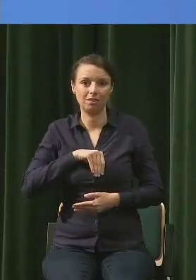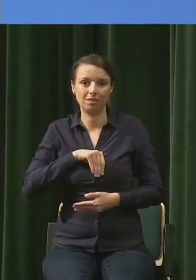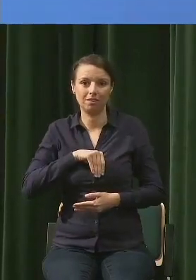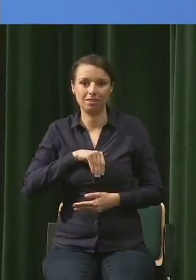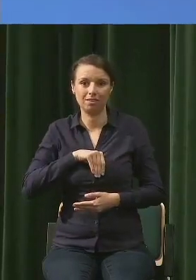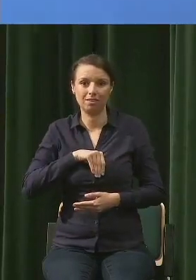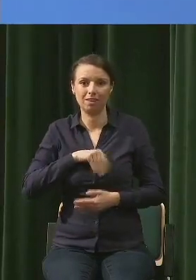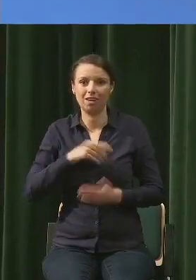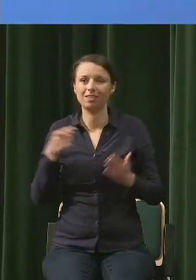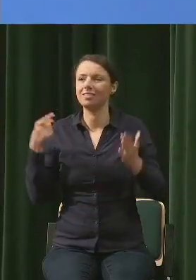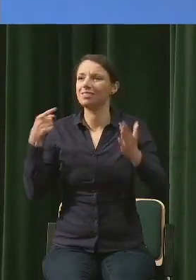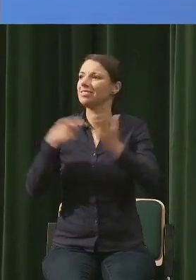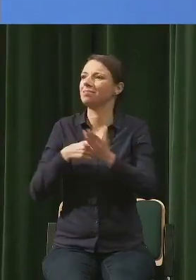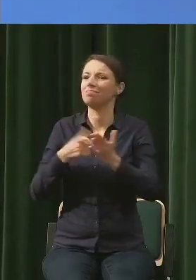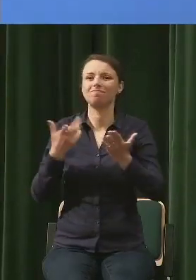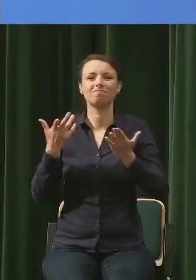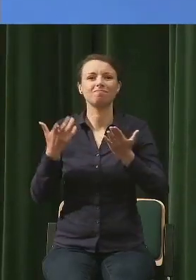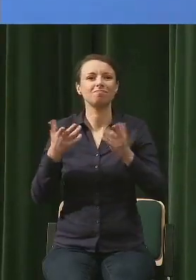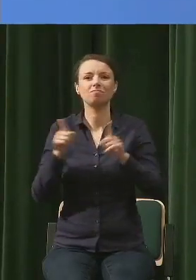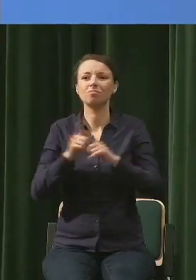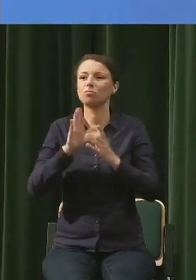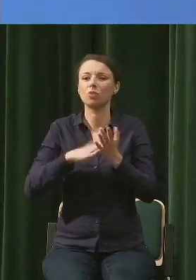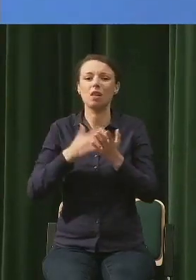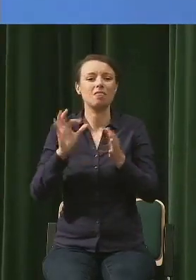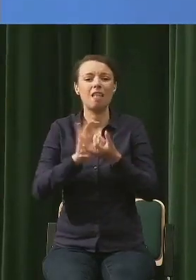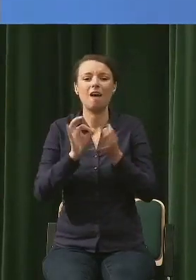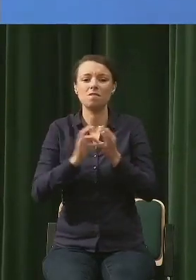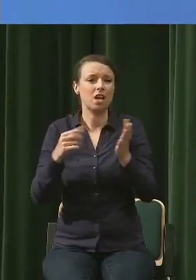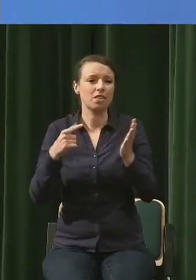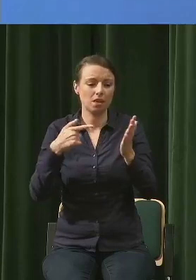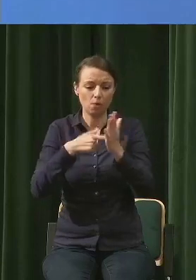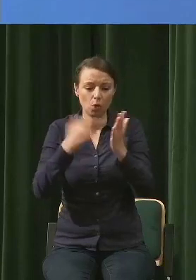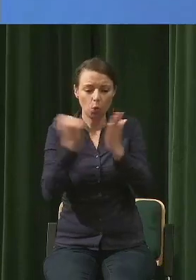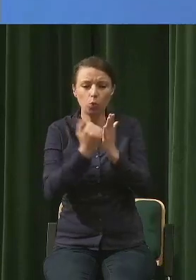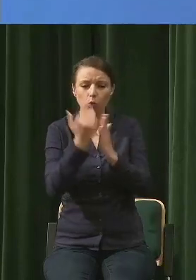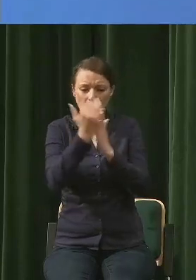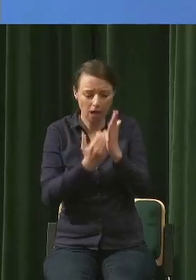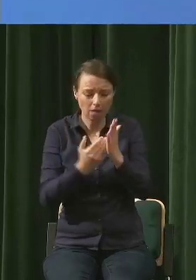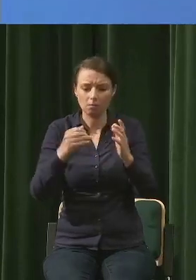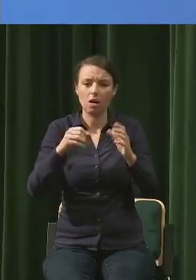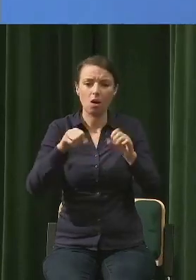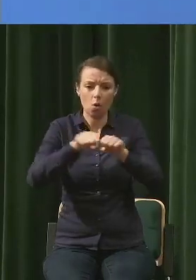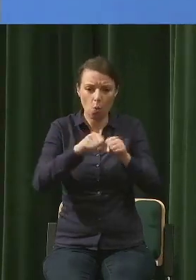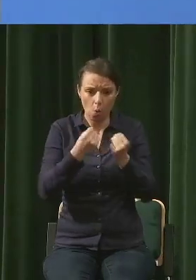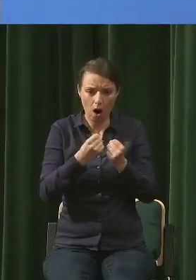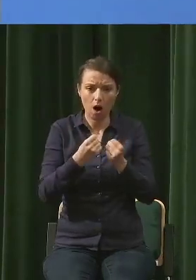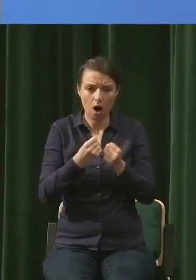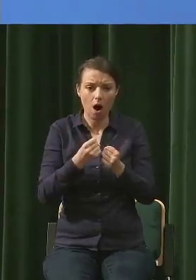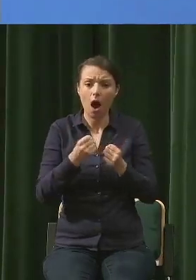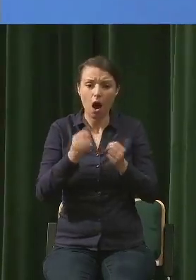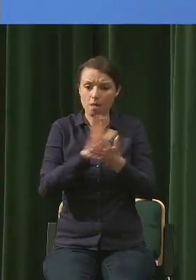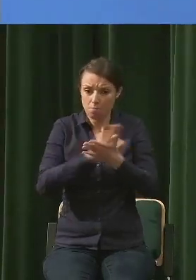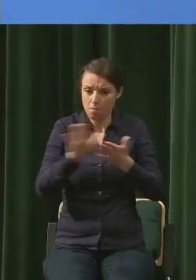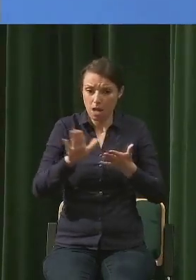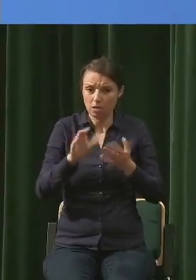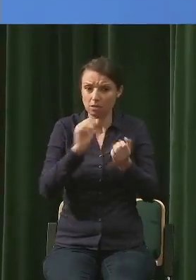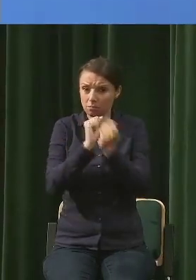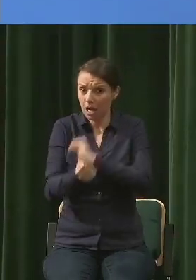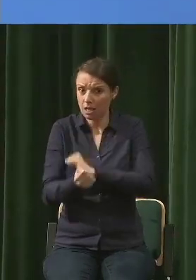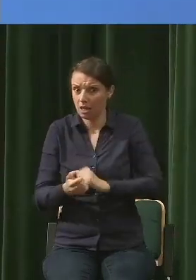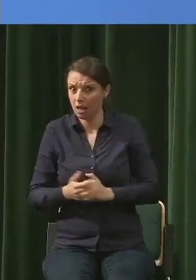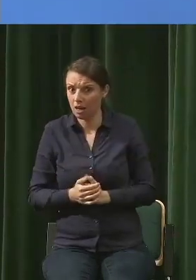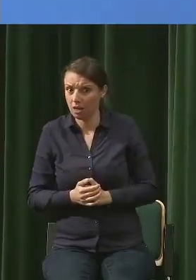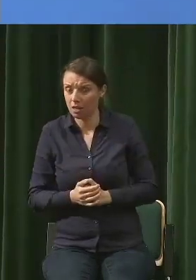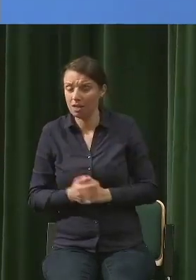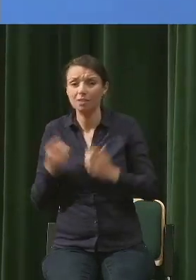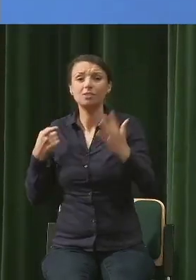pewne nawet legislacyjnie ugruntowane działania, które zatrzymają albo zmienią